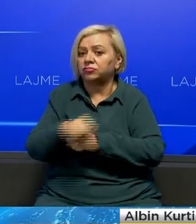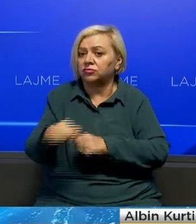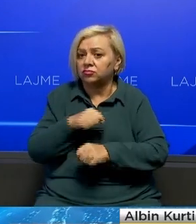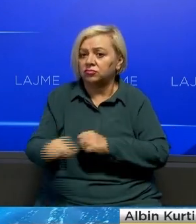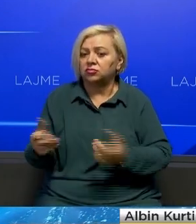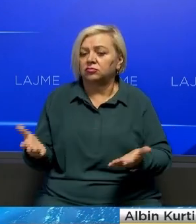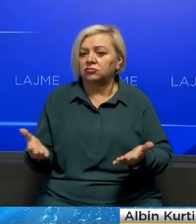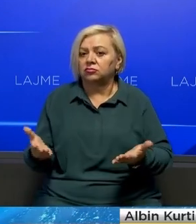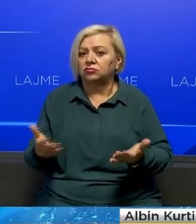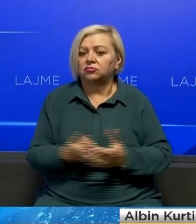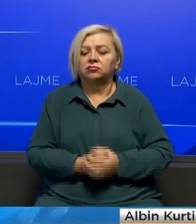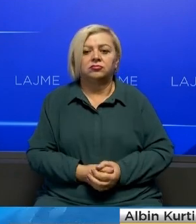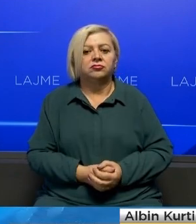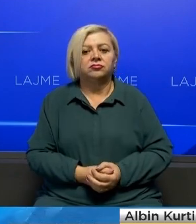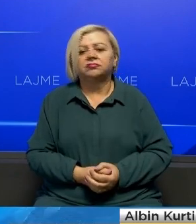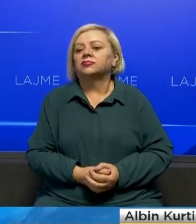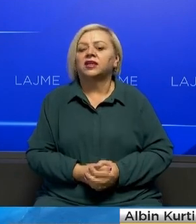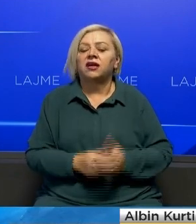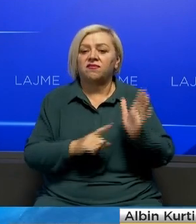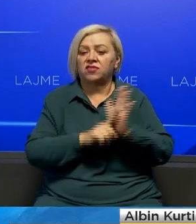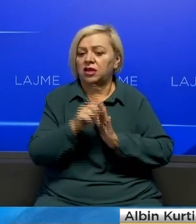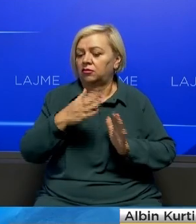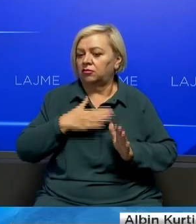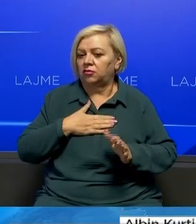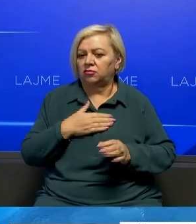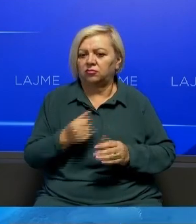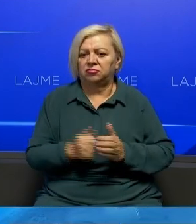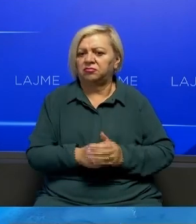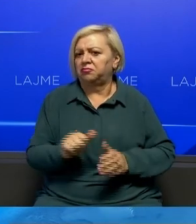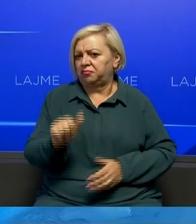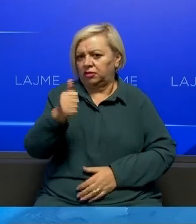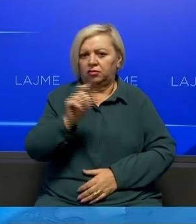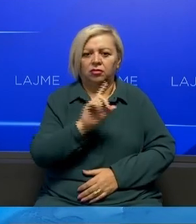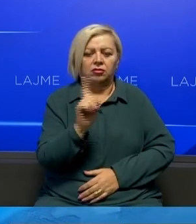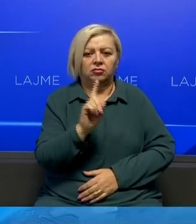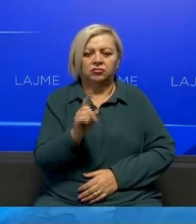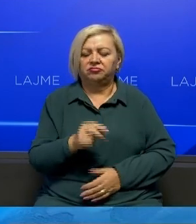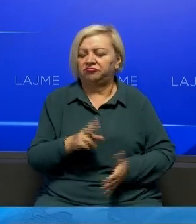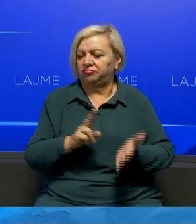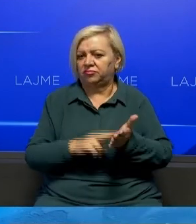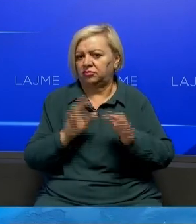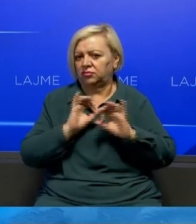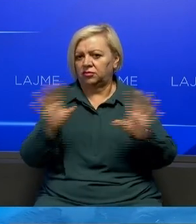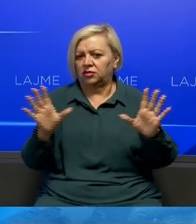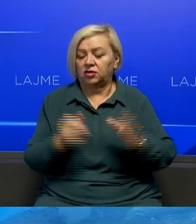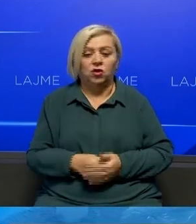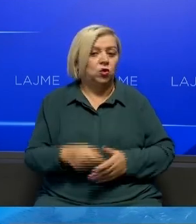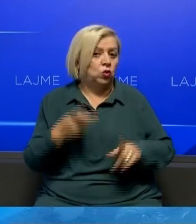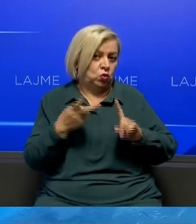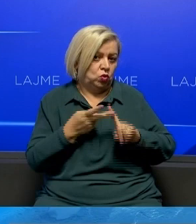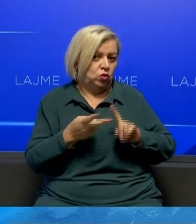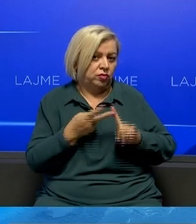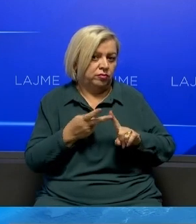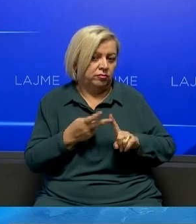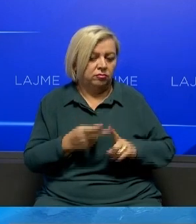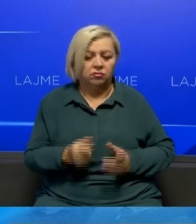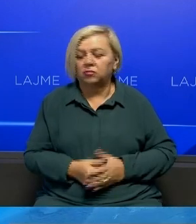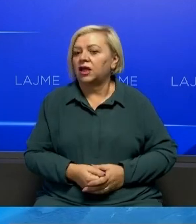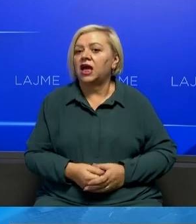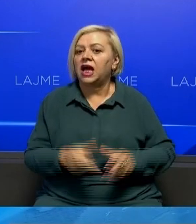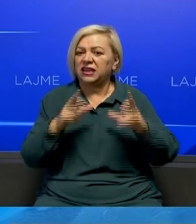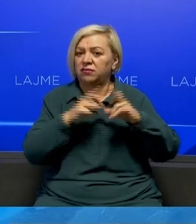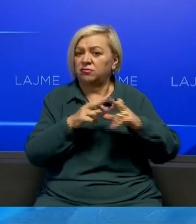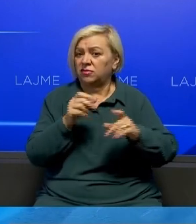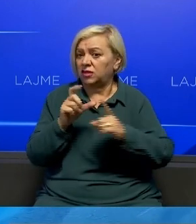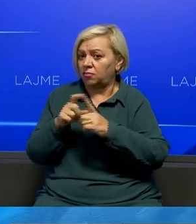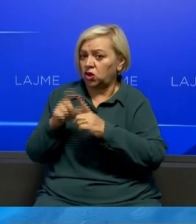Në hierarkin e vlerave tone Nuk jenë rëndë par është e pa drejt E dyta A ka qenë atë ndëma që